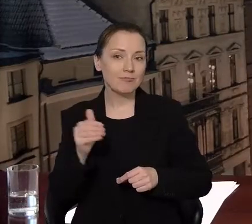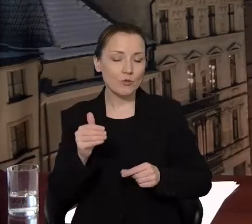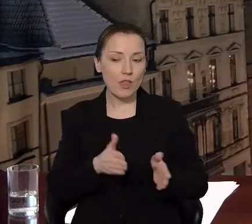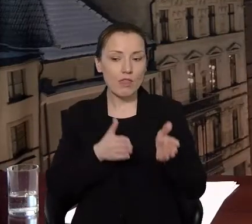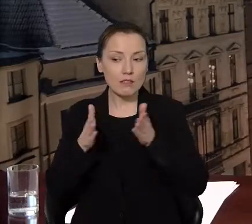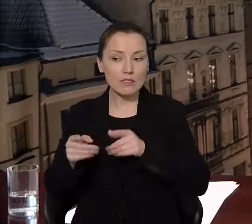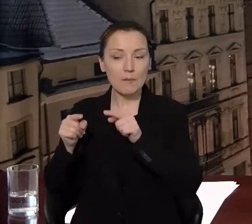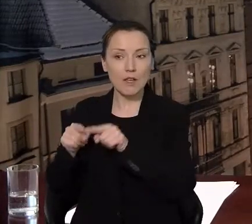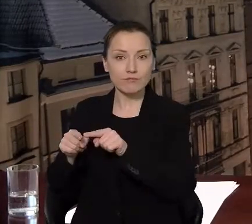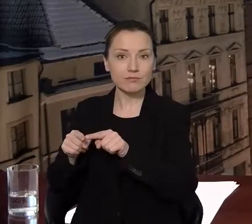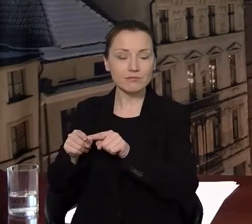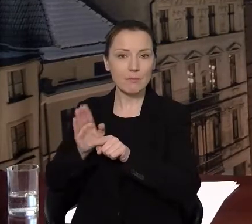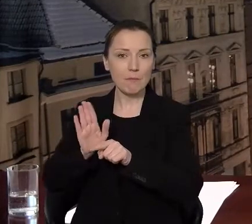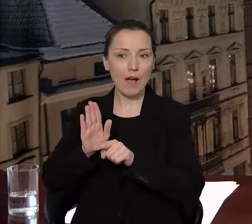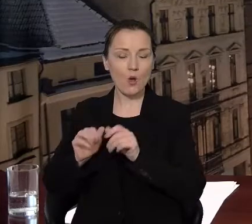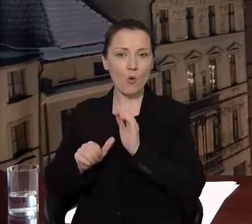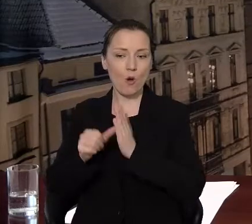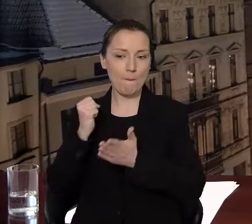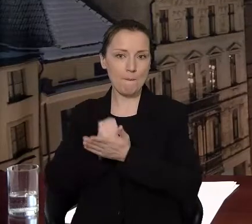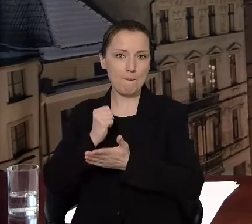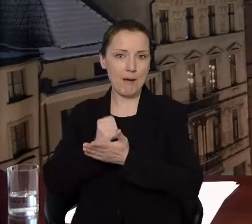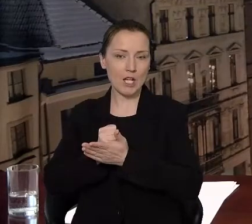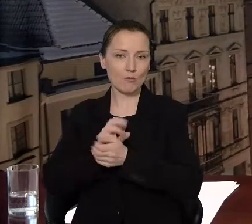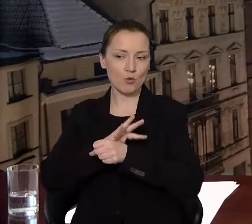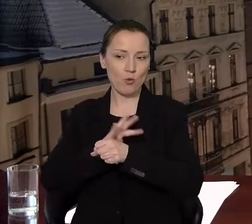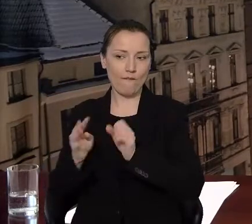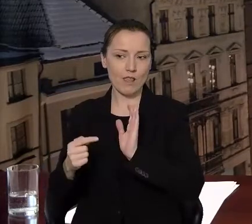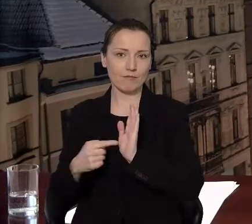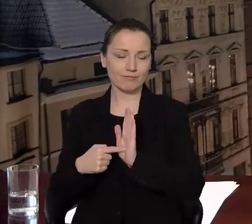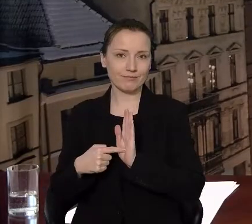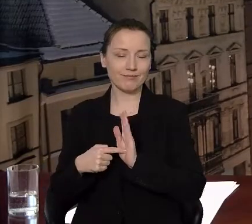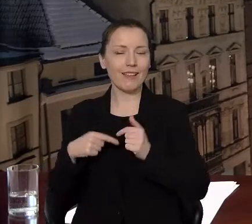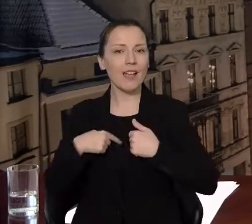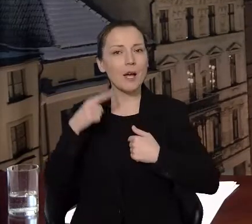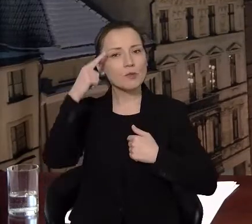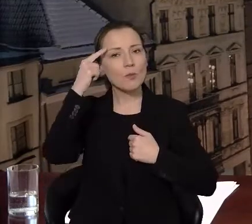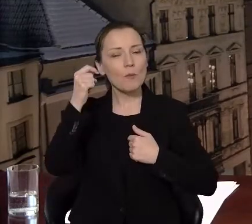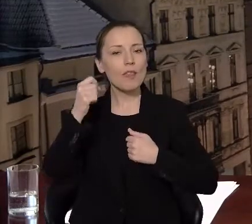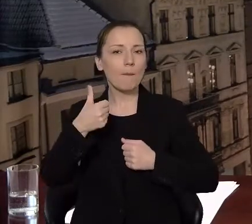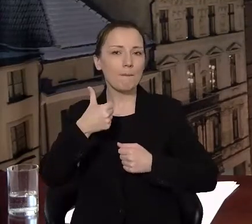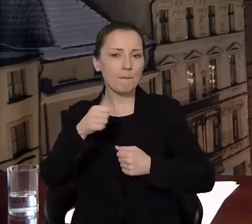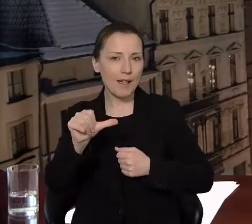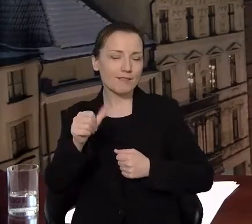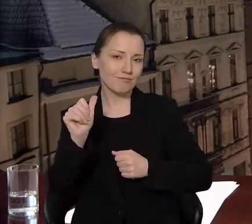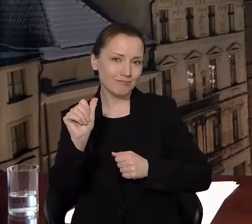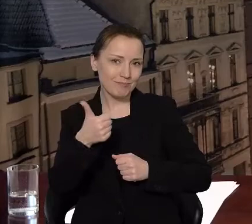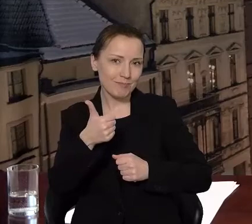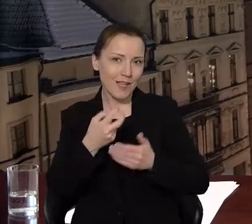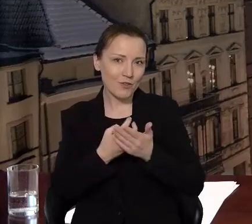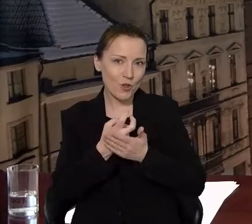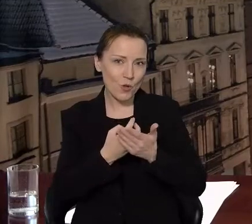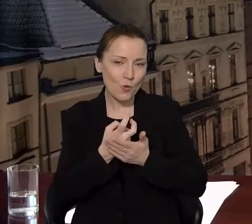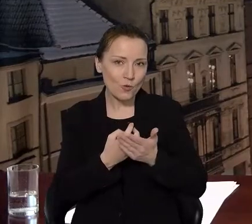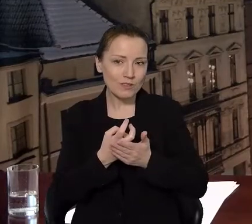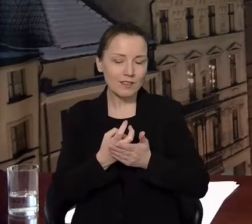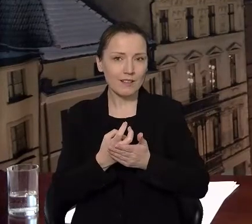wykażą się paszportem covidowym. Przy okazji przypominam, iż od 1 lutego tak zwane paszporty